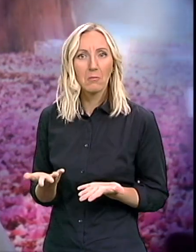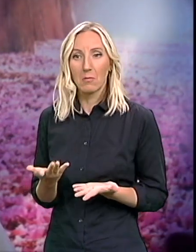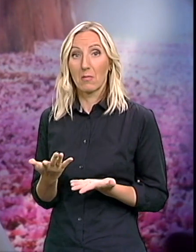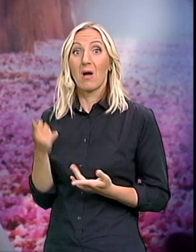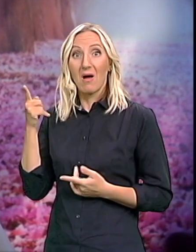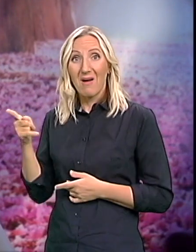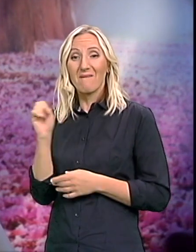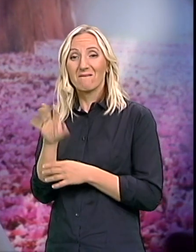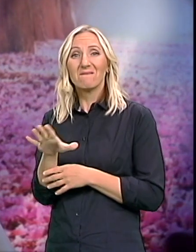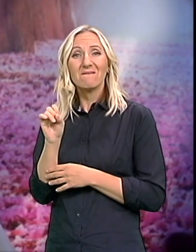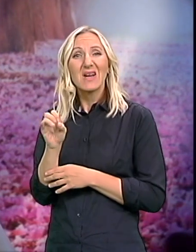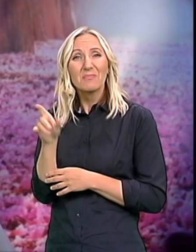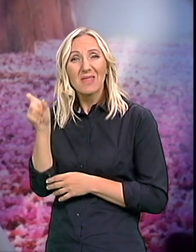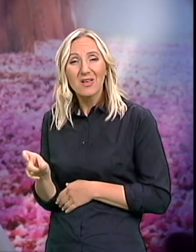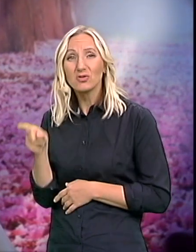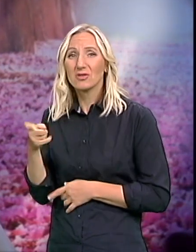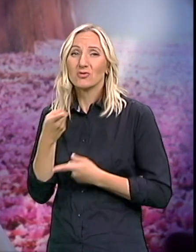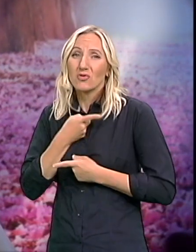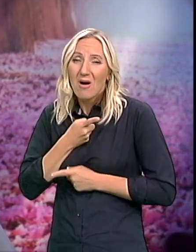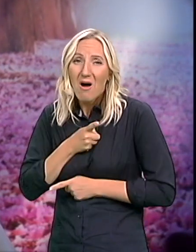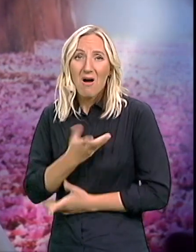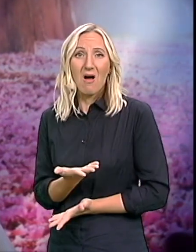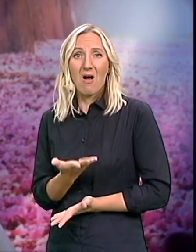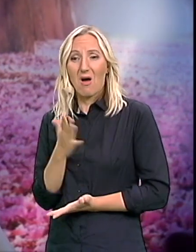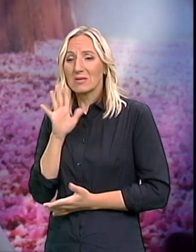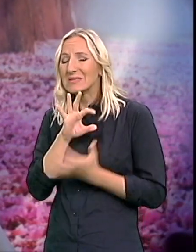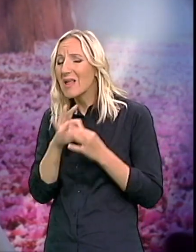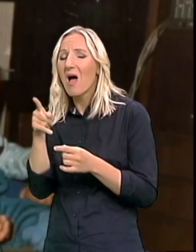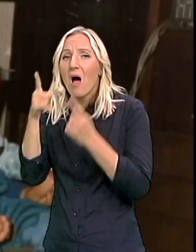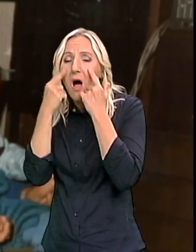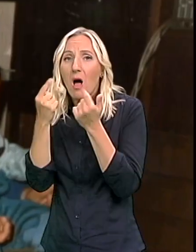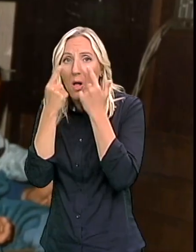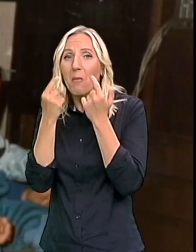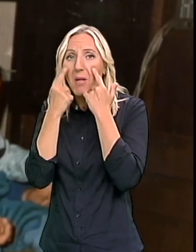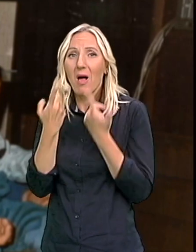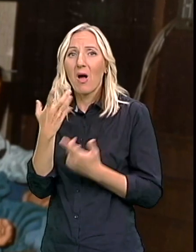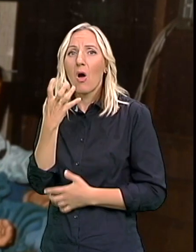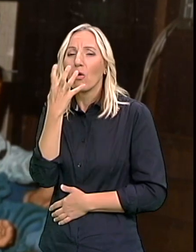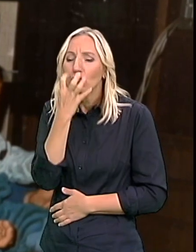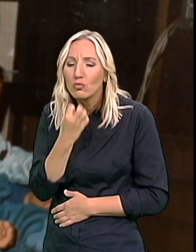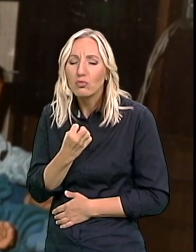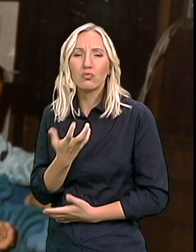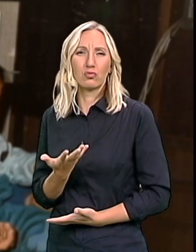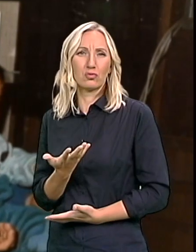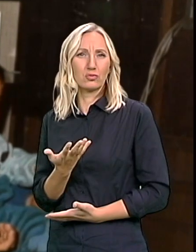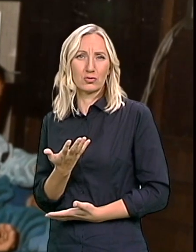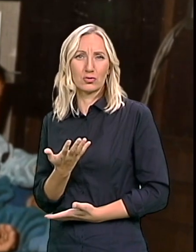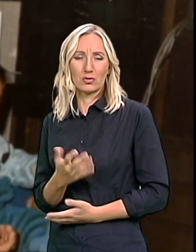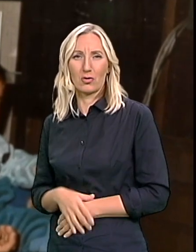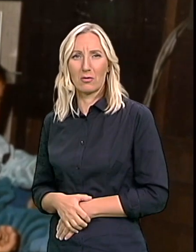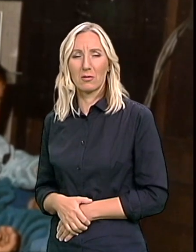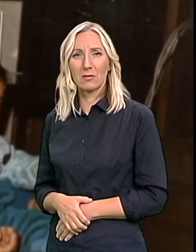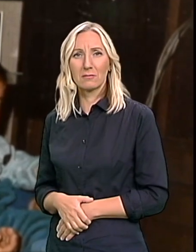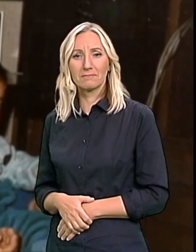žao Što se on tako ponaša Zato što je on stalno plakao Ali tako tužno plakao Kako oni to kažu